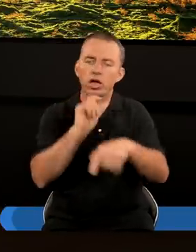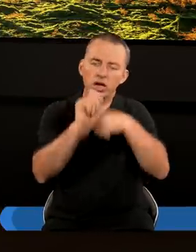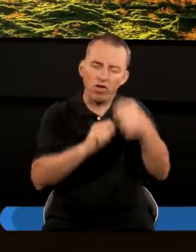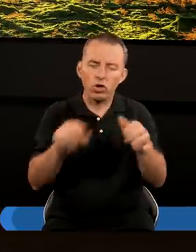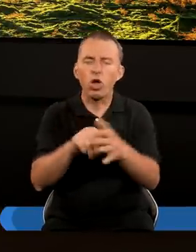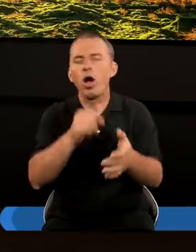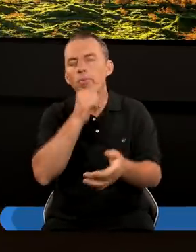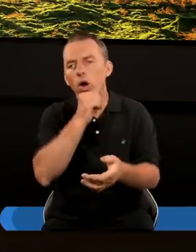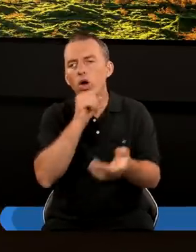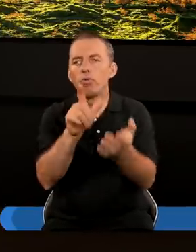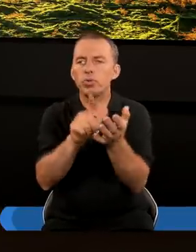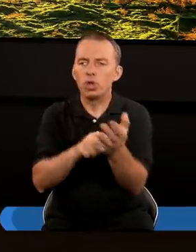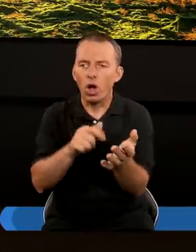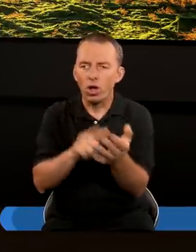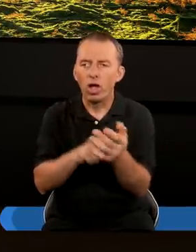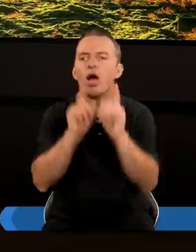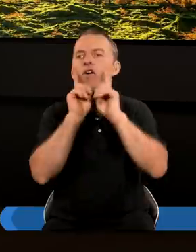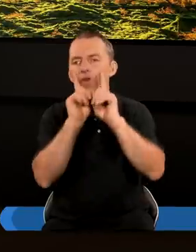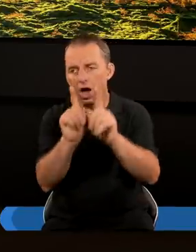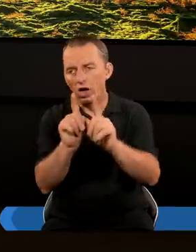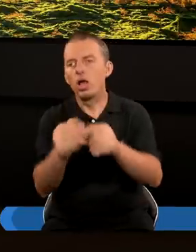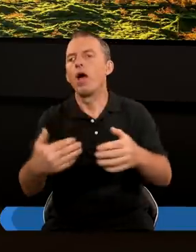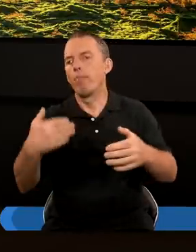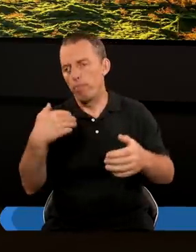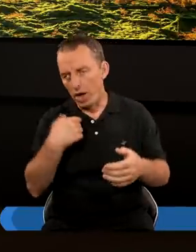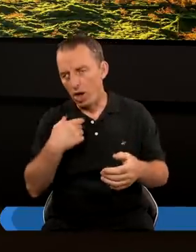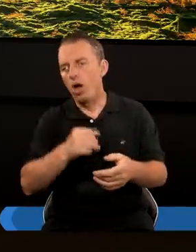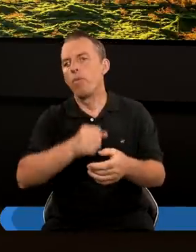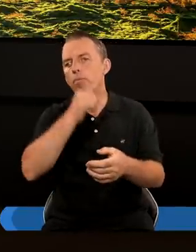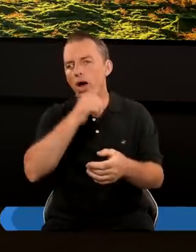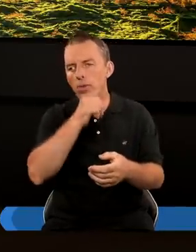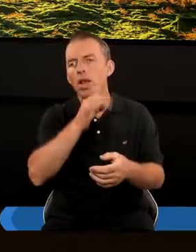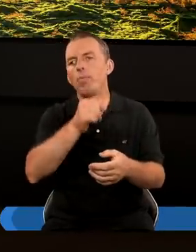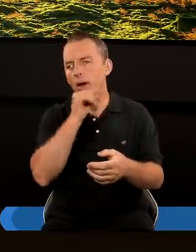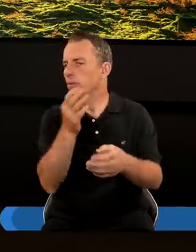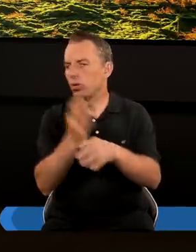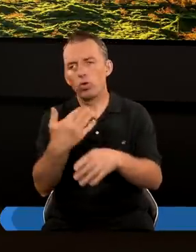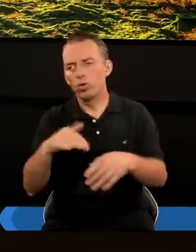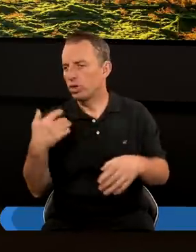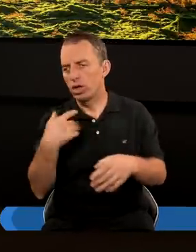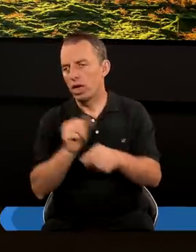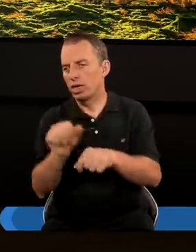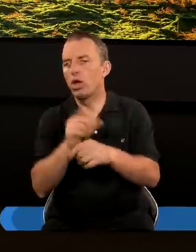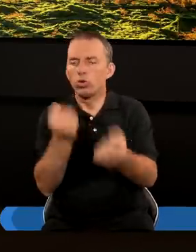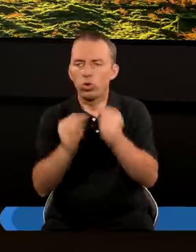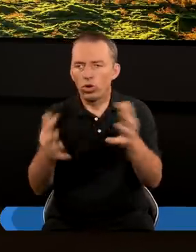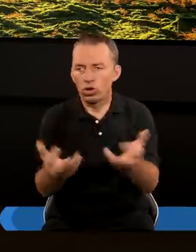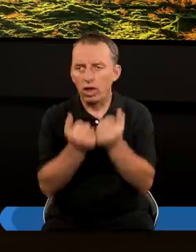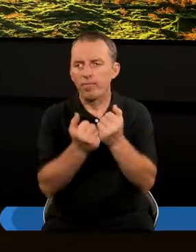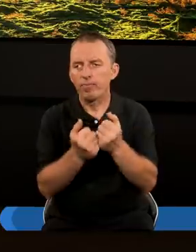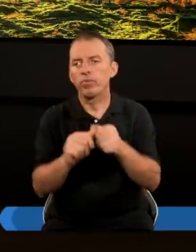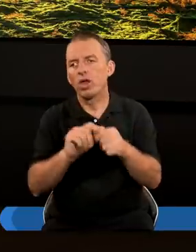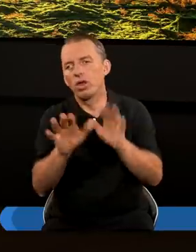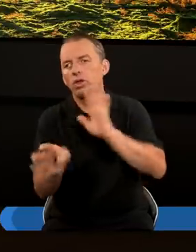nawiązuje Do Babilonu Czy Piotr Faktycznie był w Babilonie Przecież Babilon Nie istniał już wtedy Trudno go było znaleźć